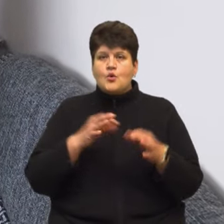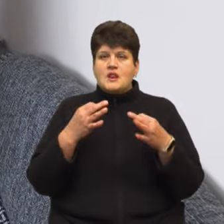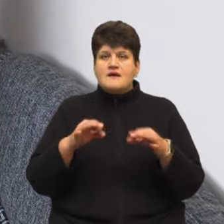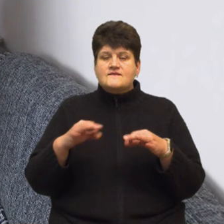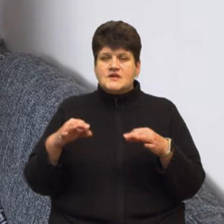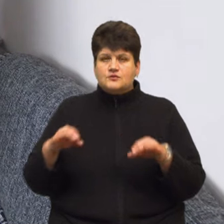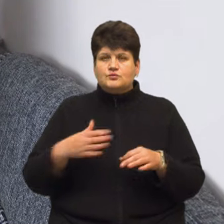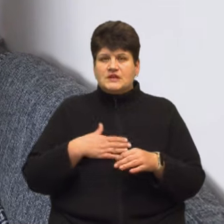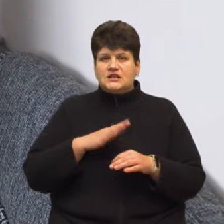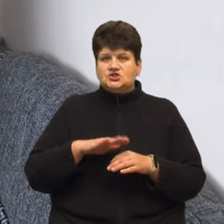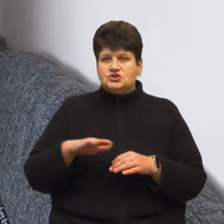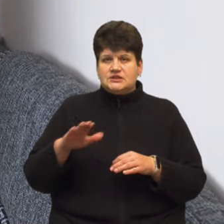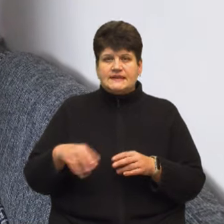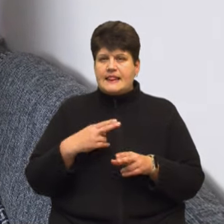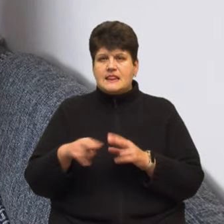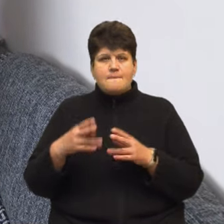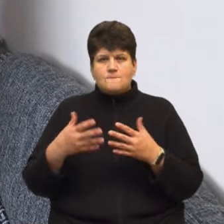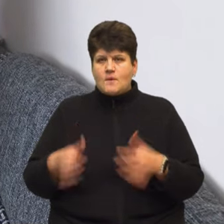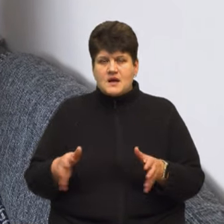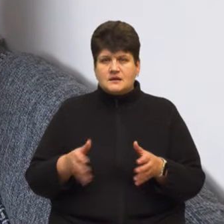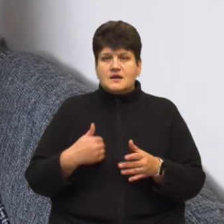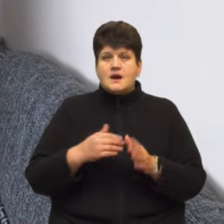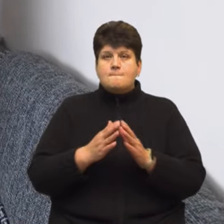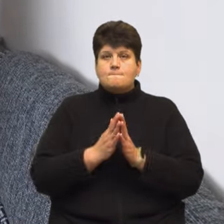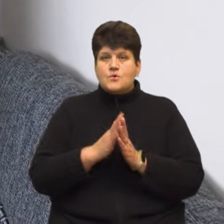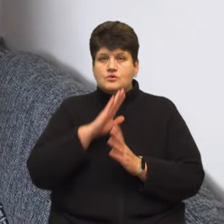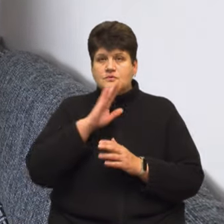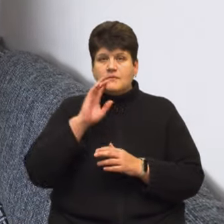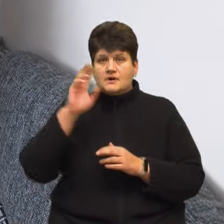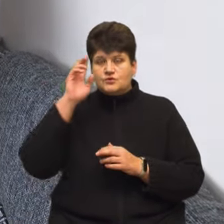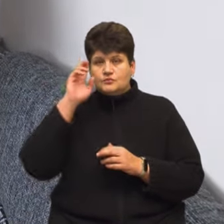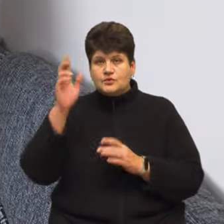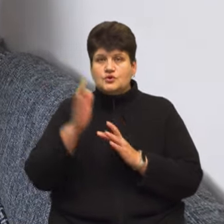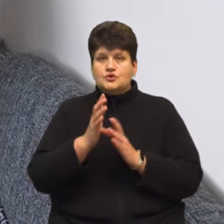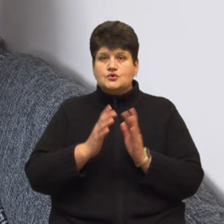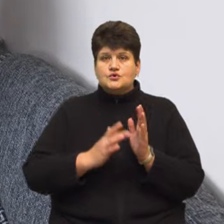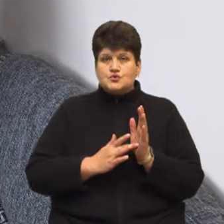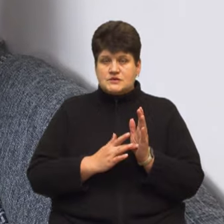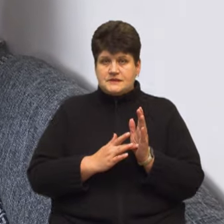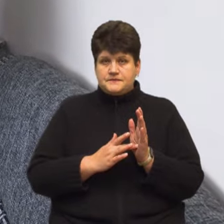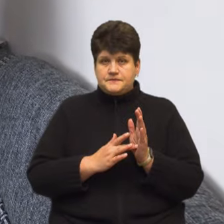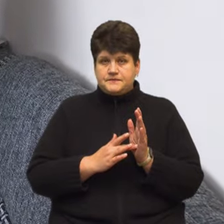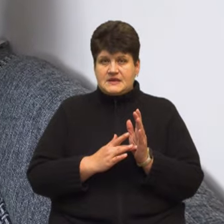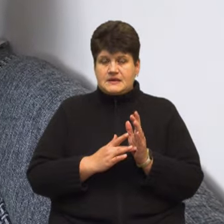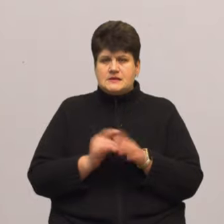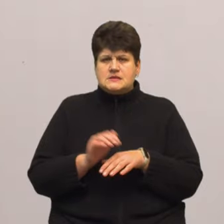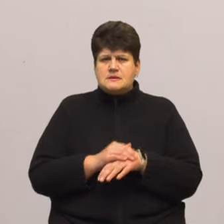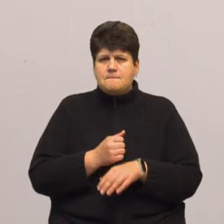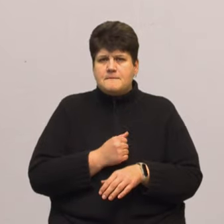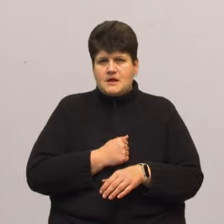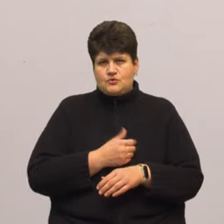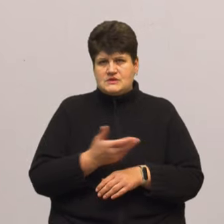наші діти не пропадали. Я тебе прошу, матенька, може, і все це з милоюся наздали.